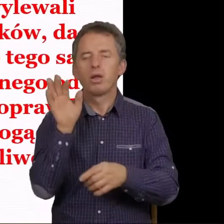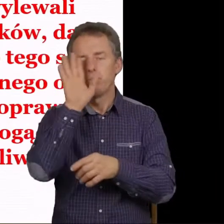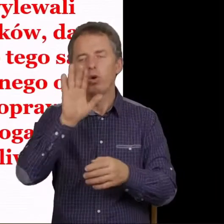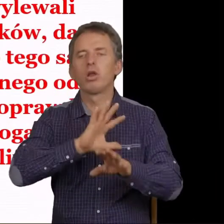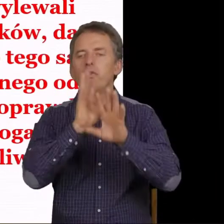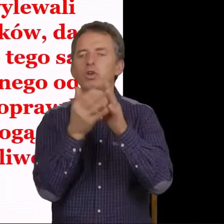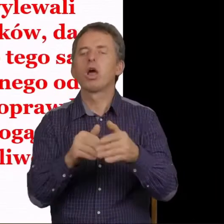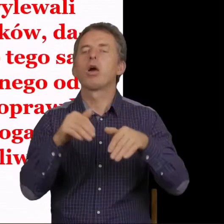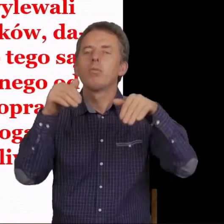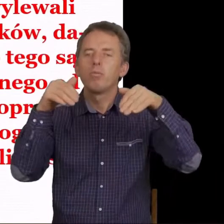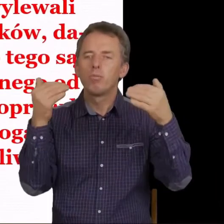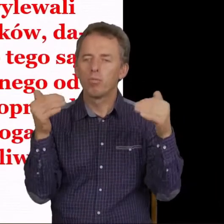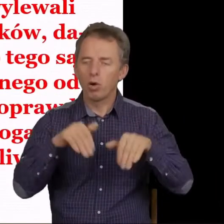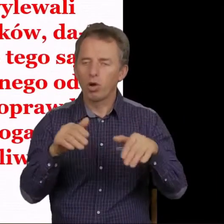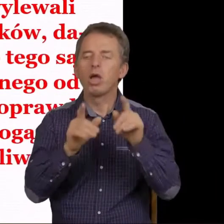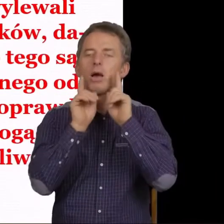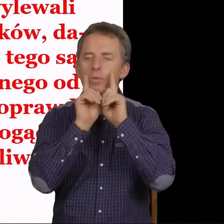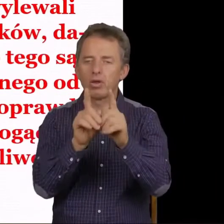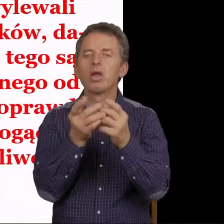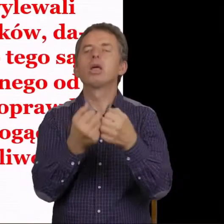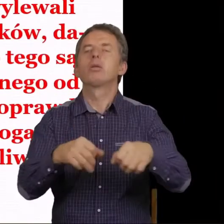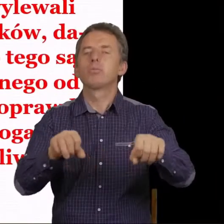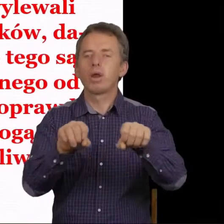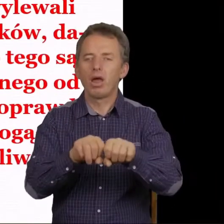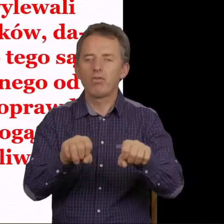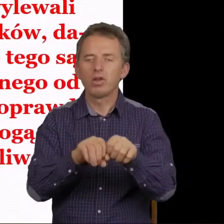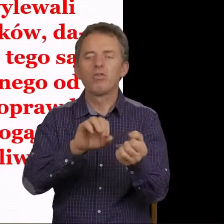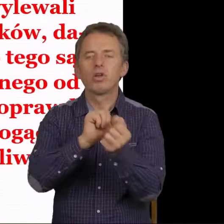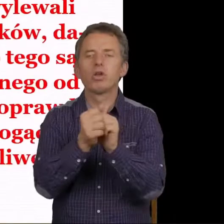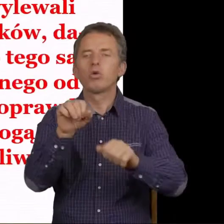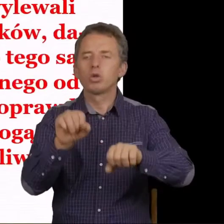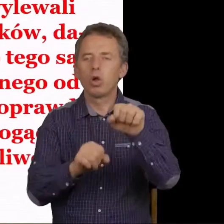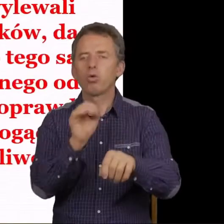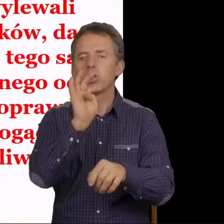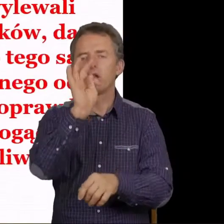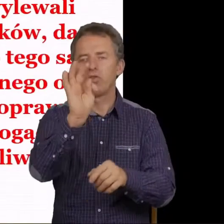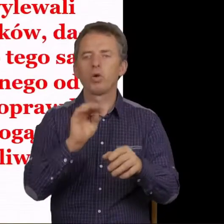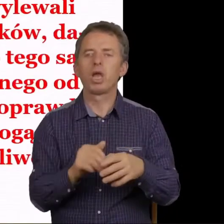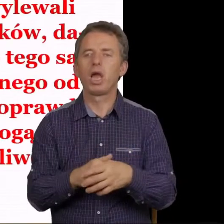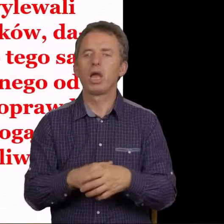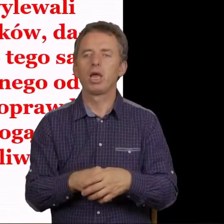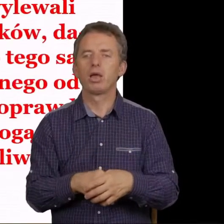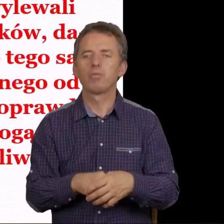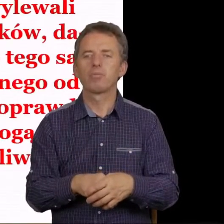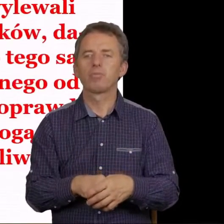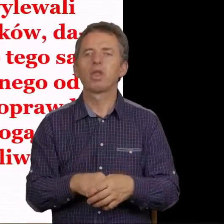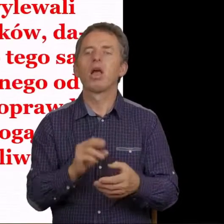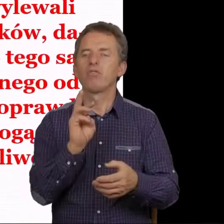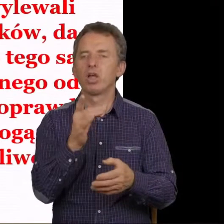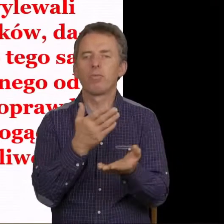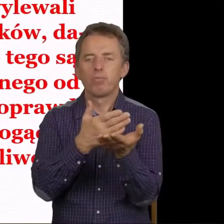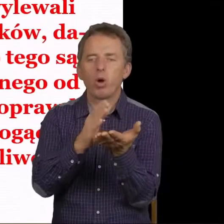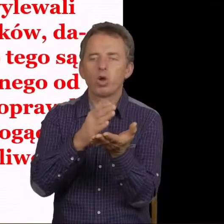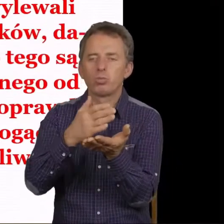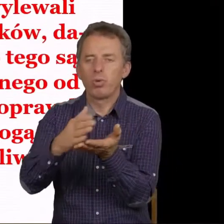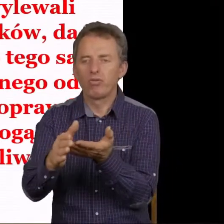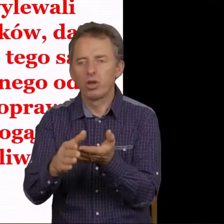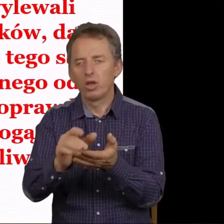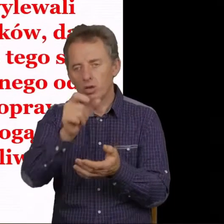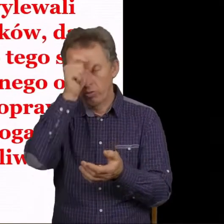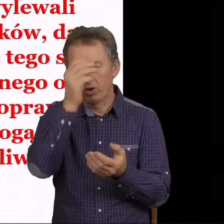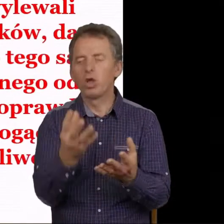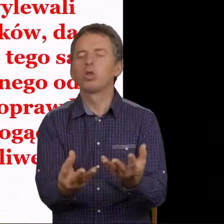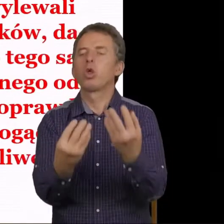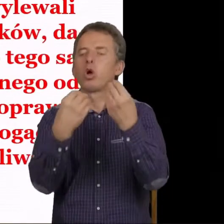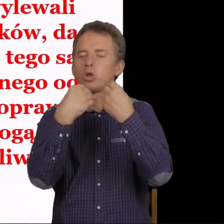Wszechmogący, prawdziwe i sprawiedliwe są sądy Twoje. A więc pozbawienie człowieka dostępu